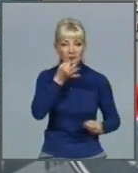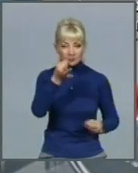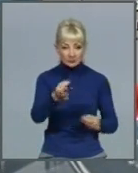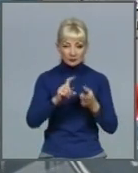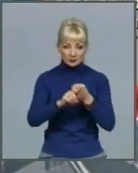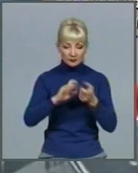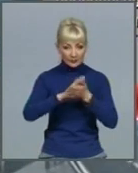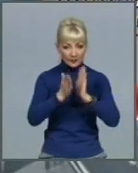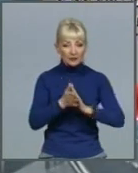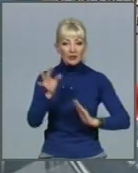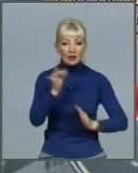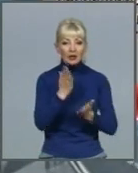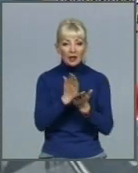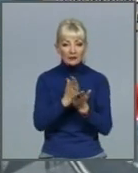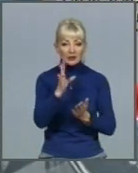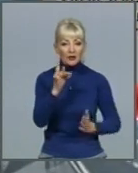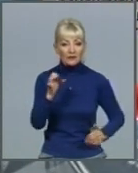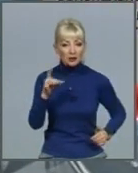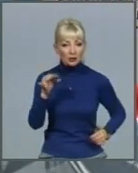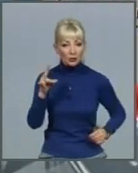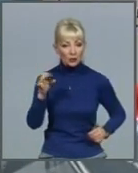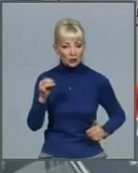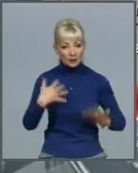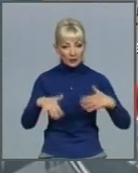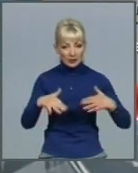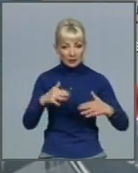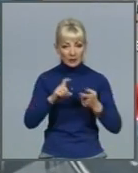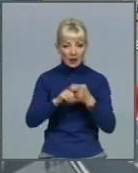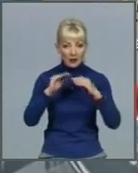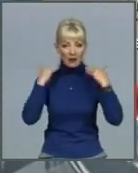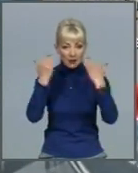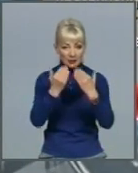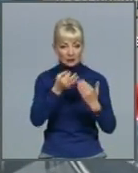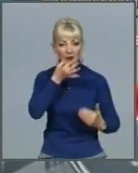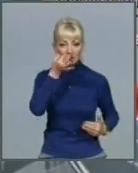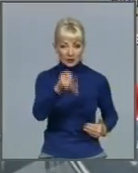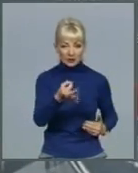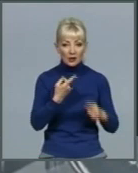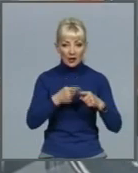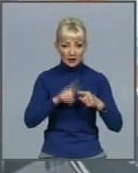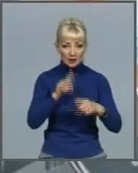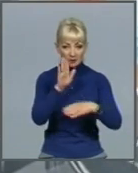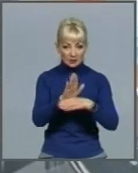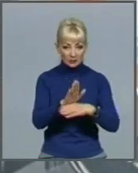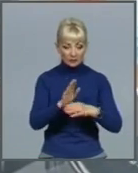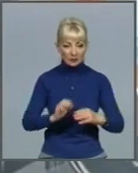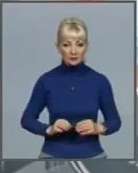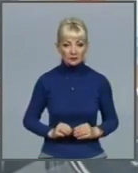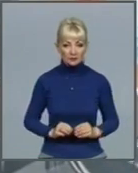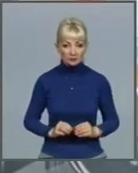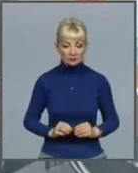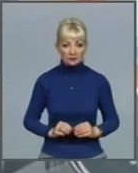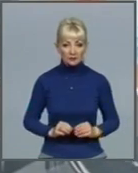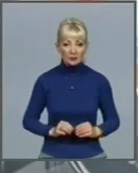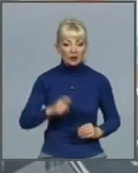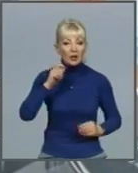наявності в регіоні ознак для ослаблення карантину, визначених цією постановою. Окрім того, що